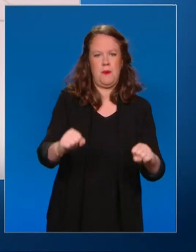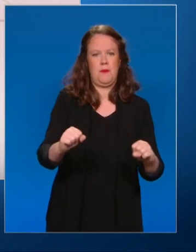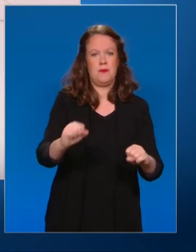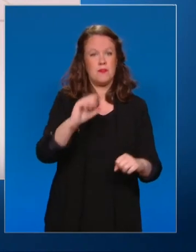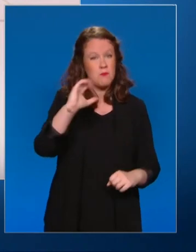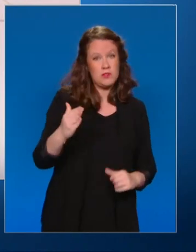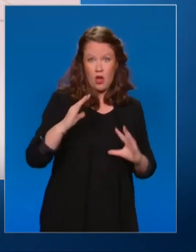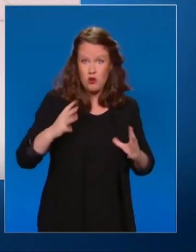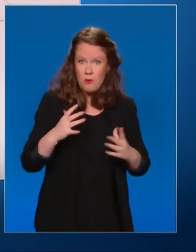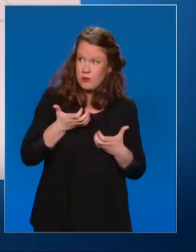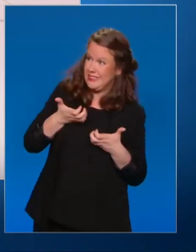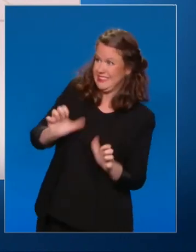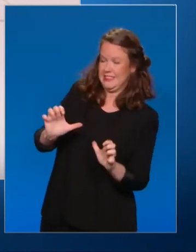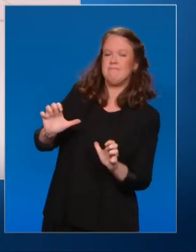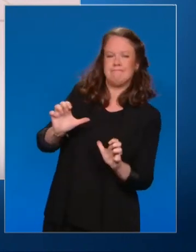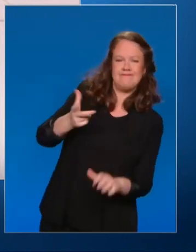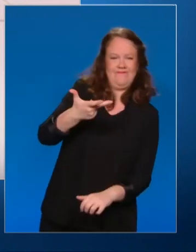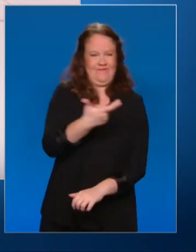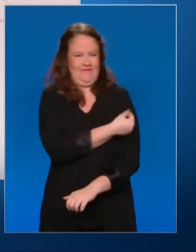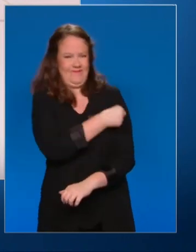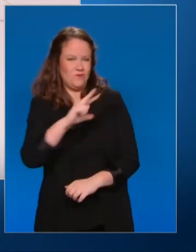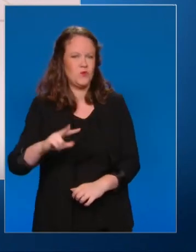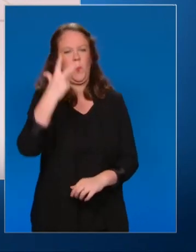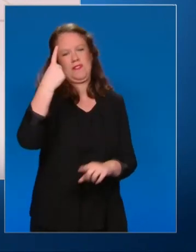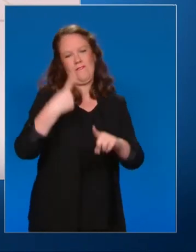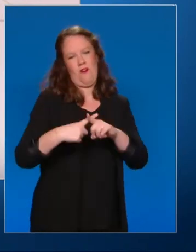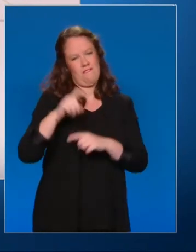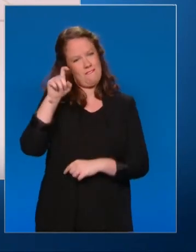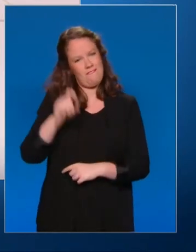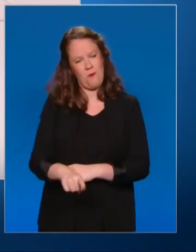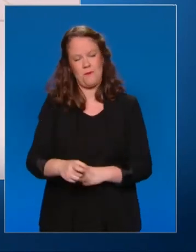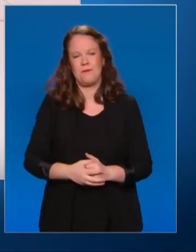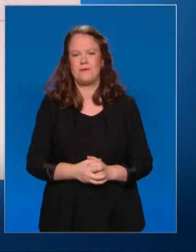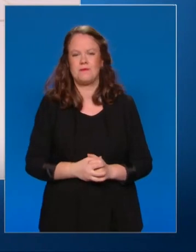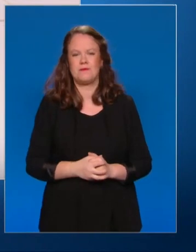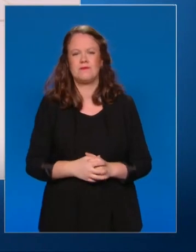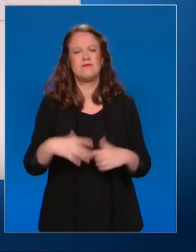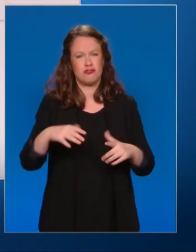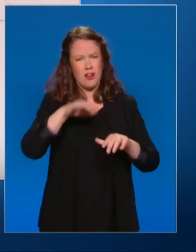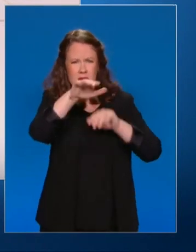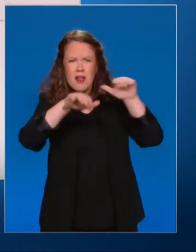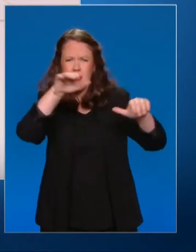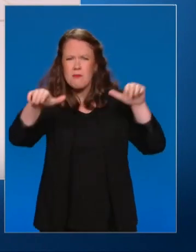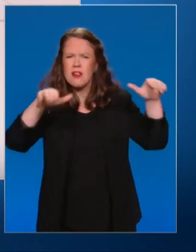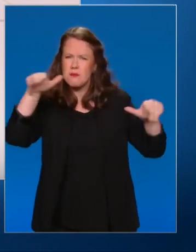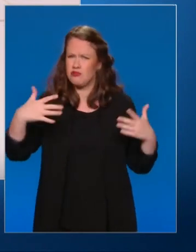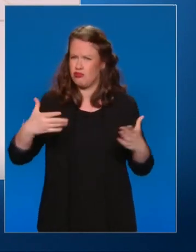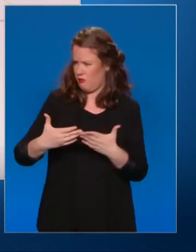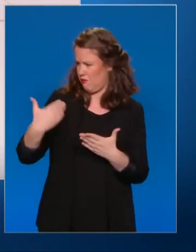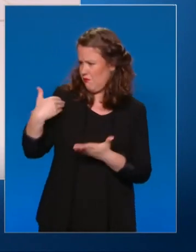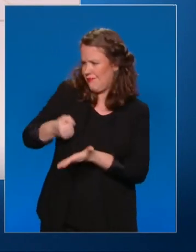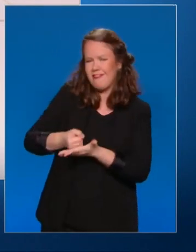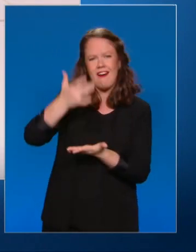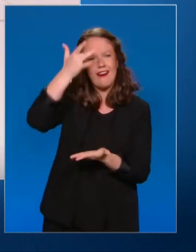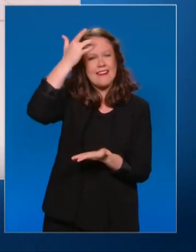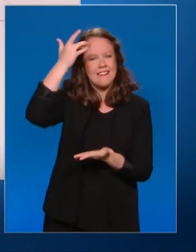d'une dose de vaccin supplémentaire, ce qu'on appelle le rappel. Une campagne a été lancée depuis la fin de l'été pour tous les plus